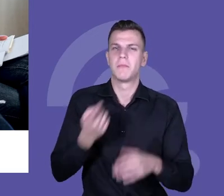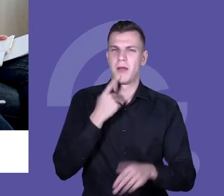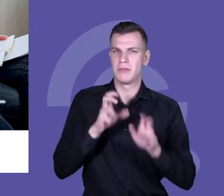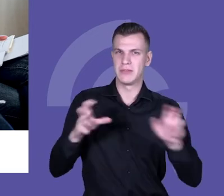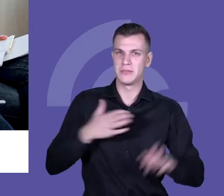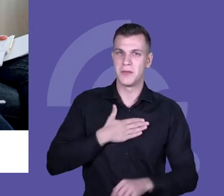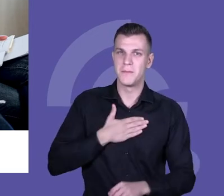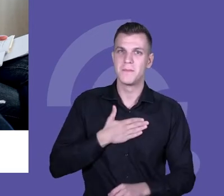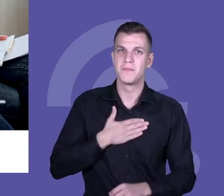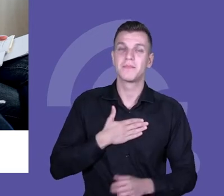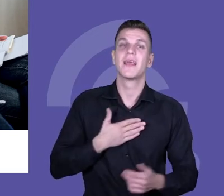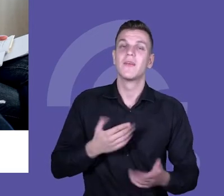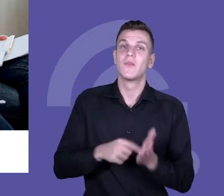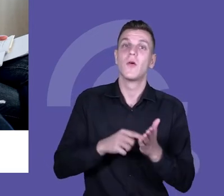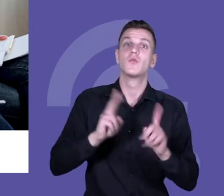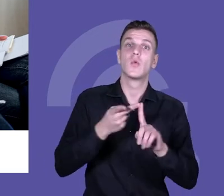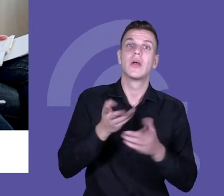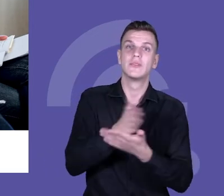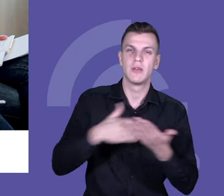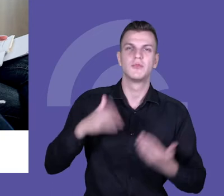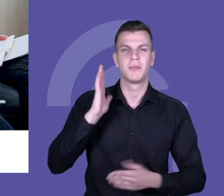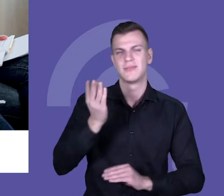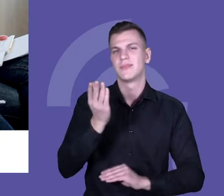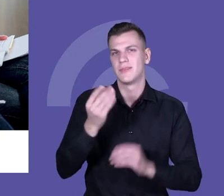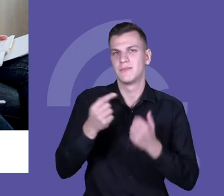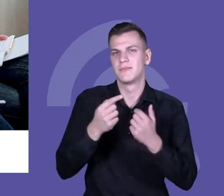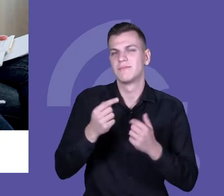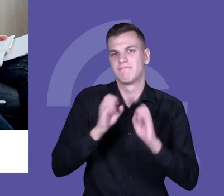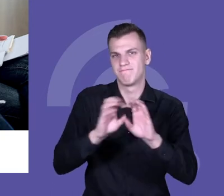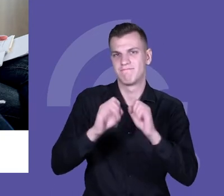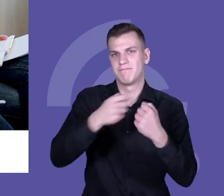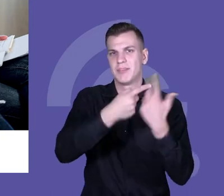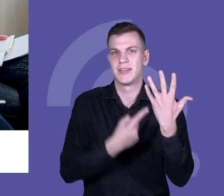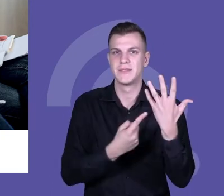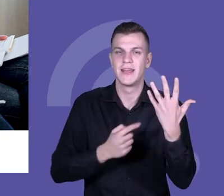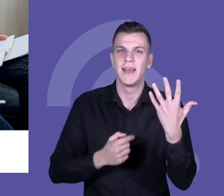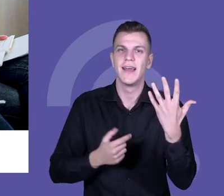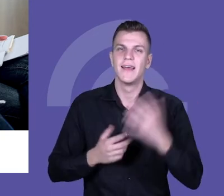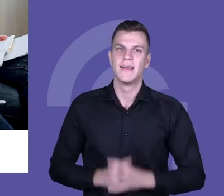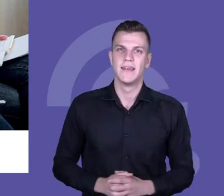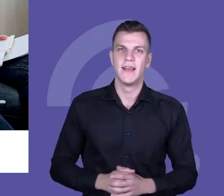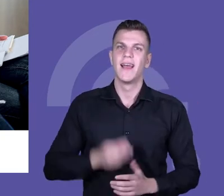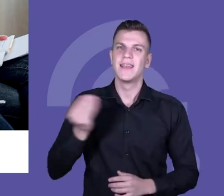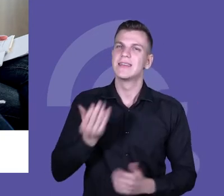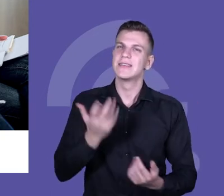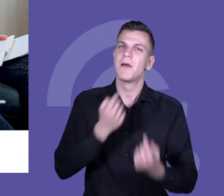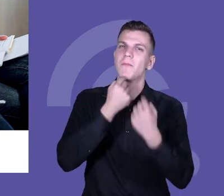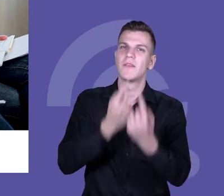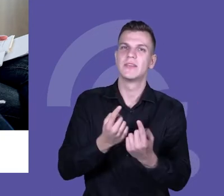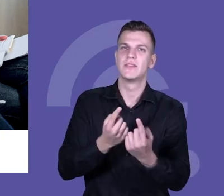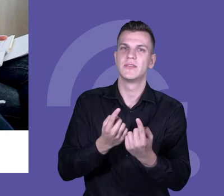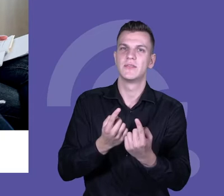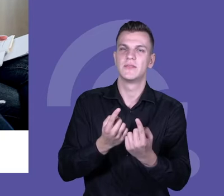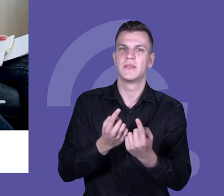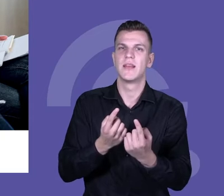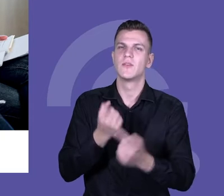znaczy na sesję drugą, w której to wszystko będzie omawiane. Chciałam natomiast powiedzieć kilka słów o tym, jakie rzeczy, jakie